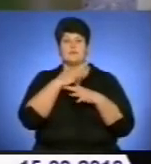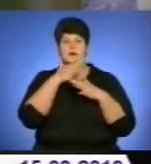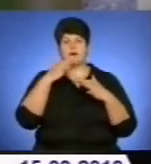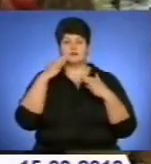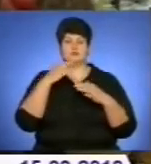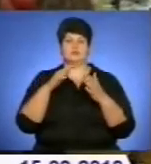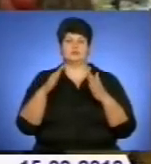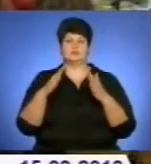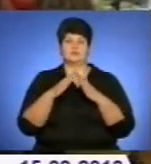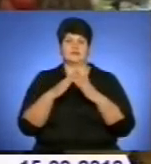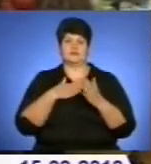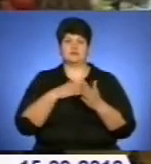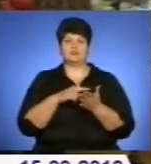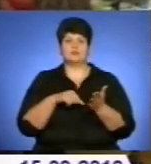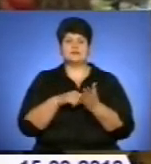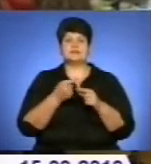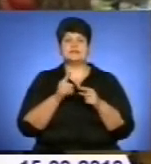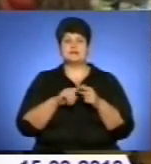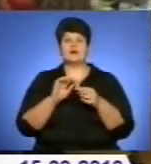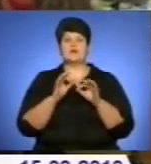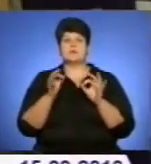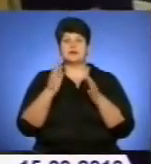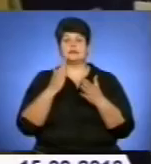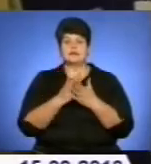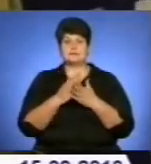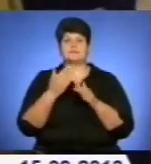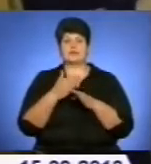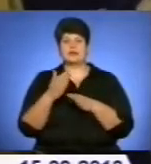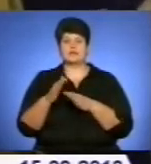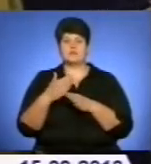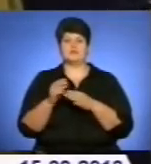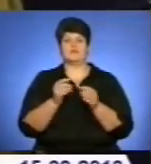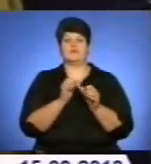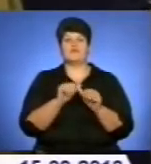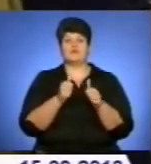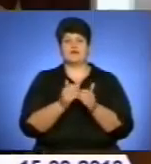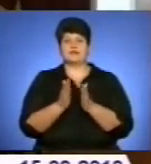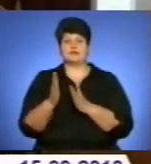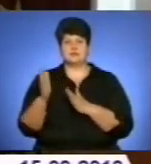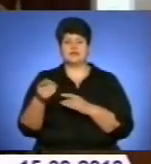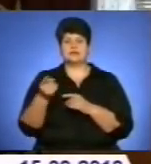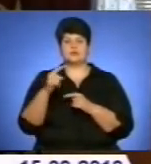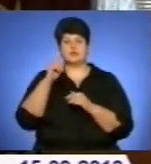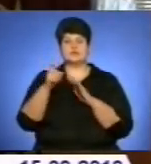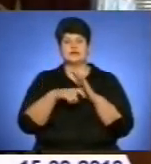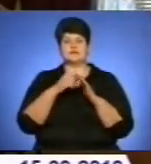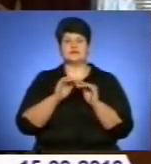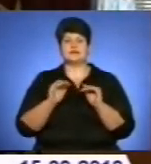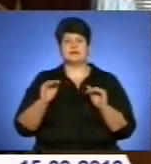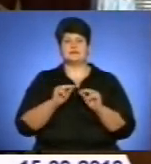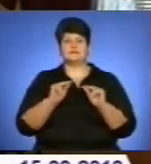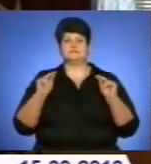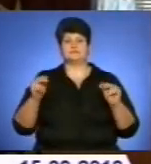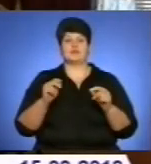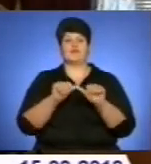Це біля нашого озера, на сходах є фонтан, його в народі називають плач Гронського, адже Гронський – це і був той